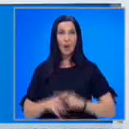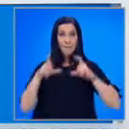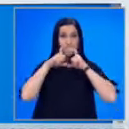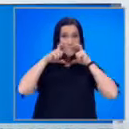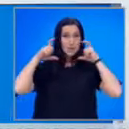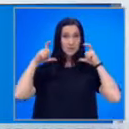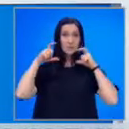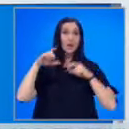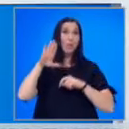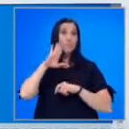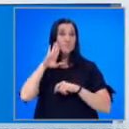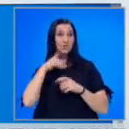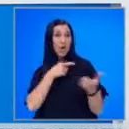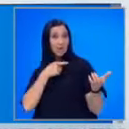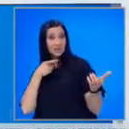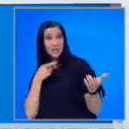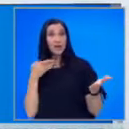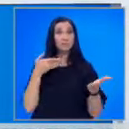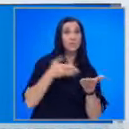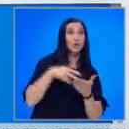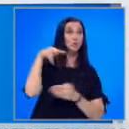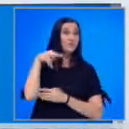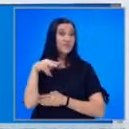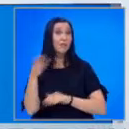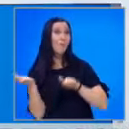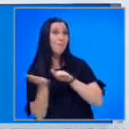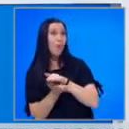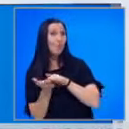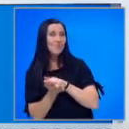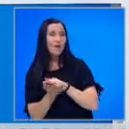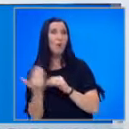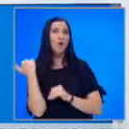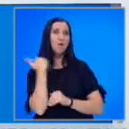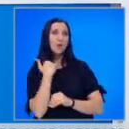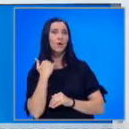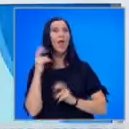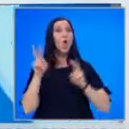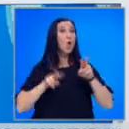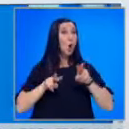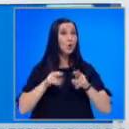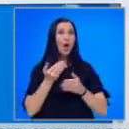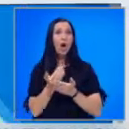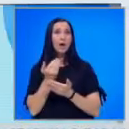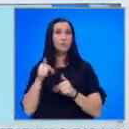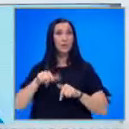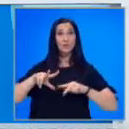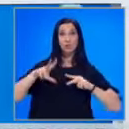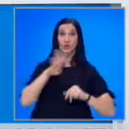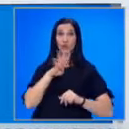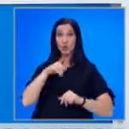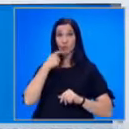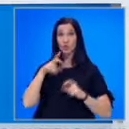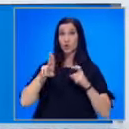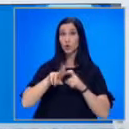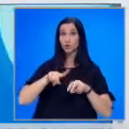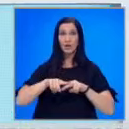Маскиран мъж стреля срещу свидетел по делото Киларите в Горноуряховице. Рано тази сутрин 44-годишният Сон Чуненов